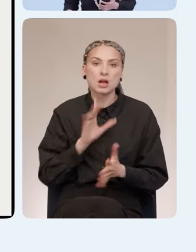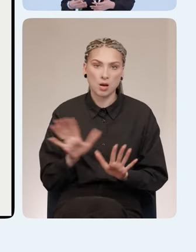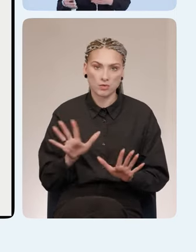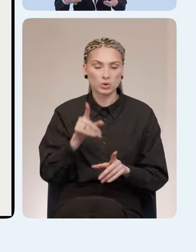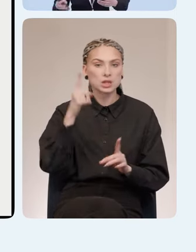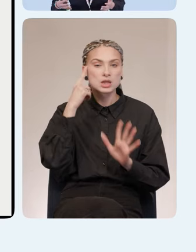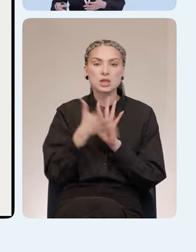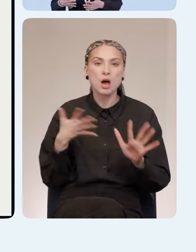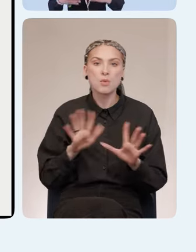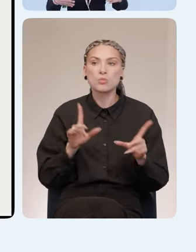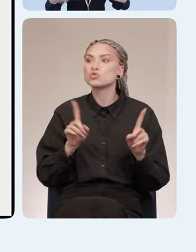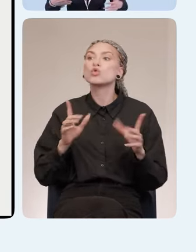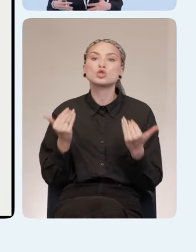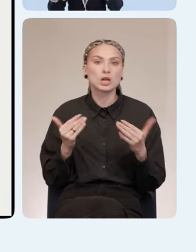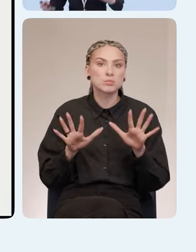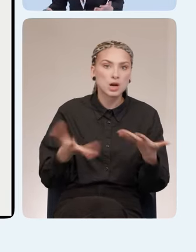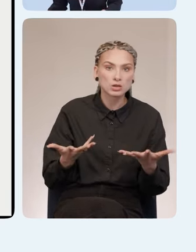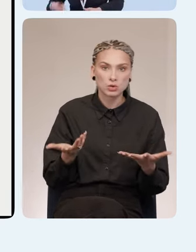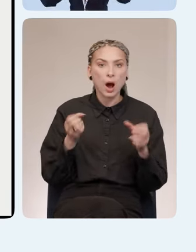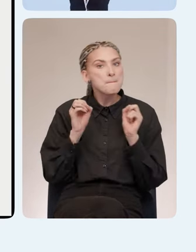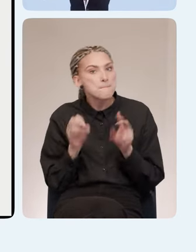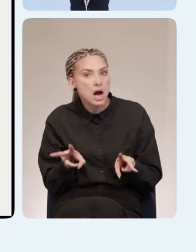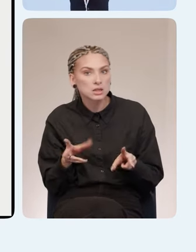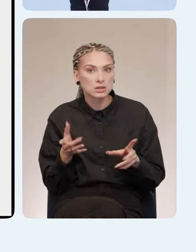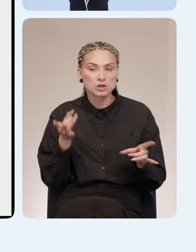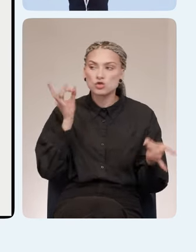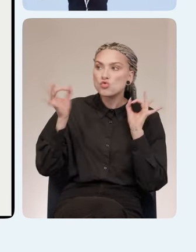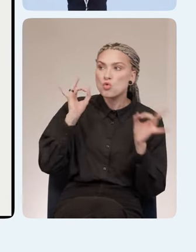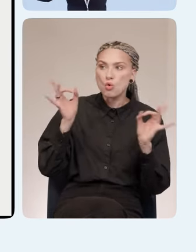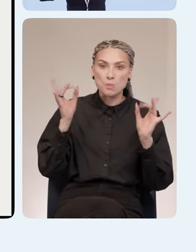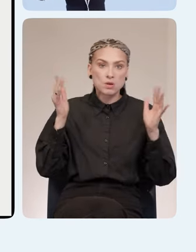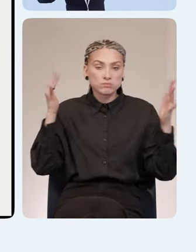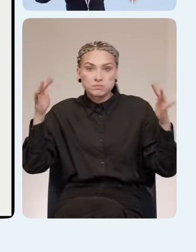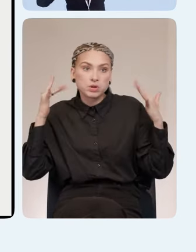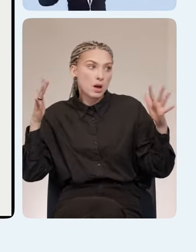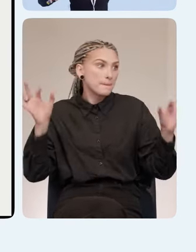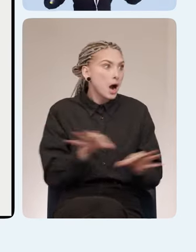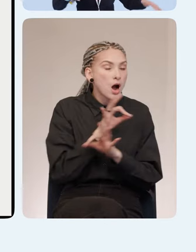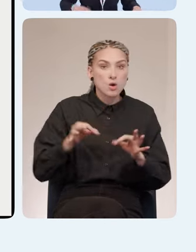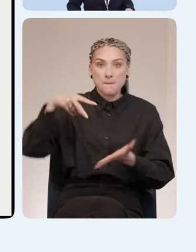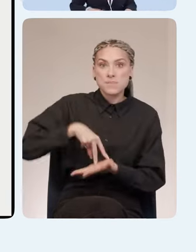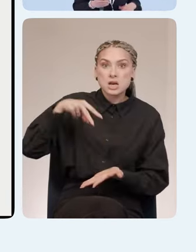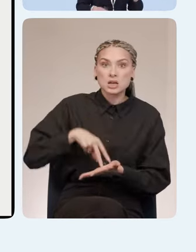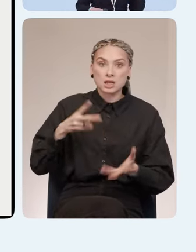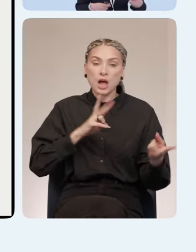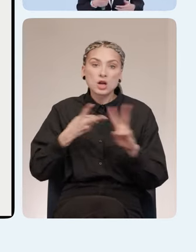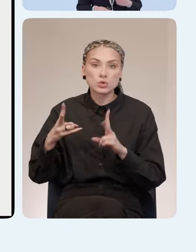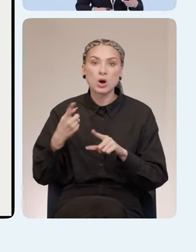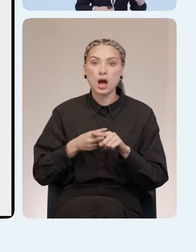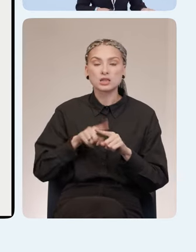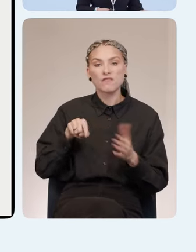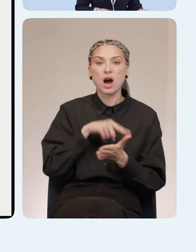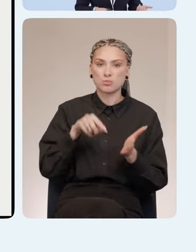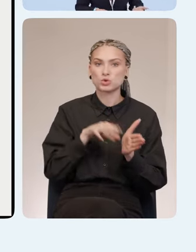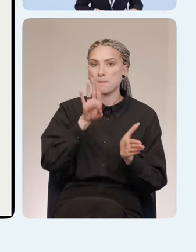поймешь, а сейчас что-то происходит опасное, а еще шум, да, поют все, прыгают, танцуют. И это вопрос скорее